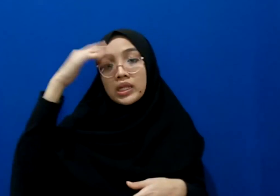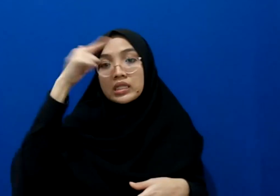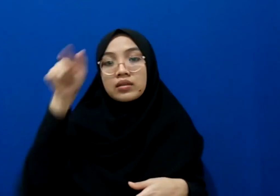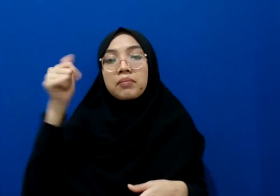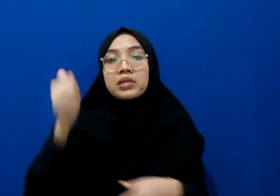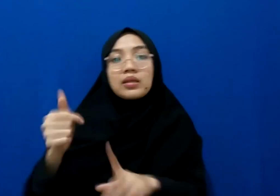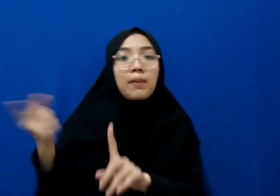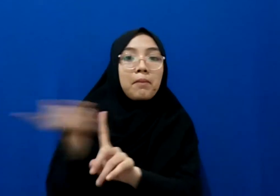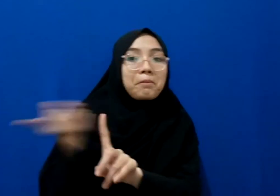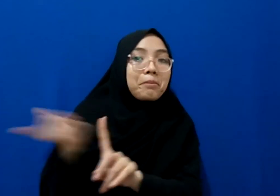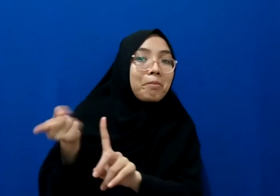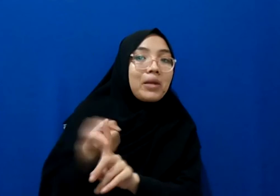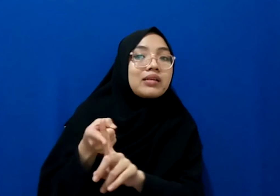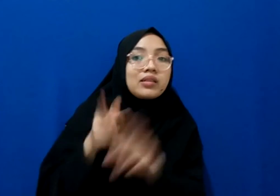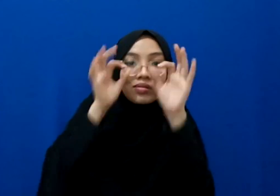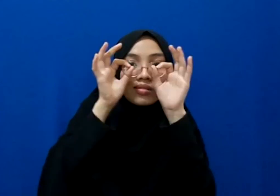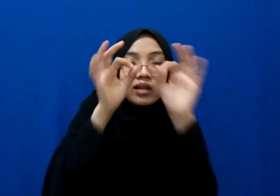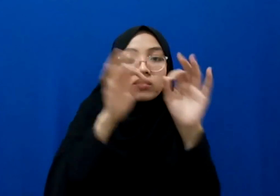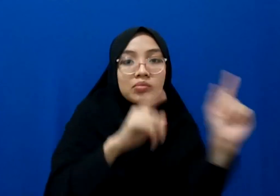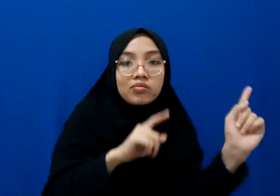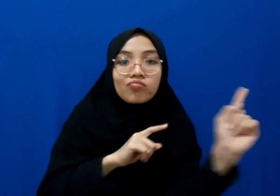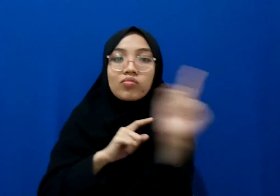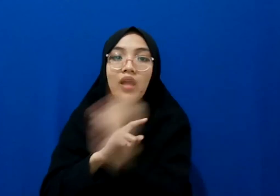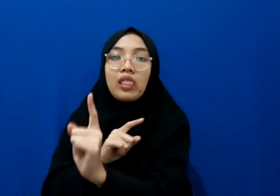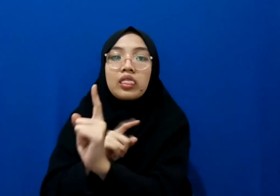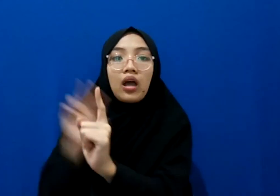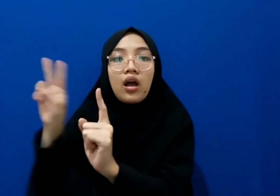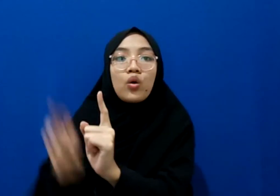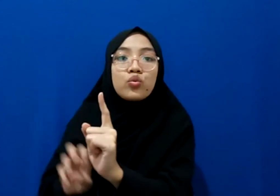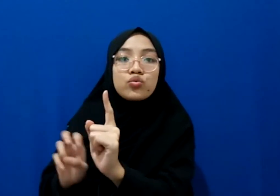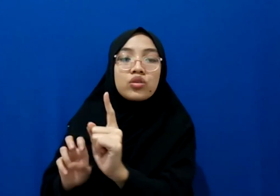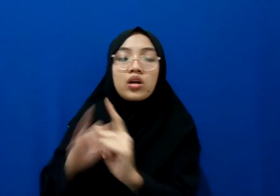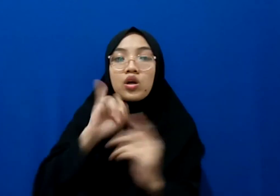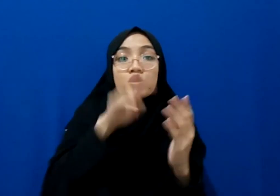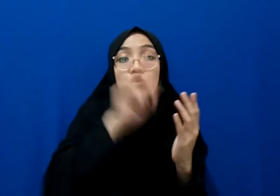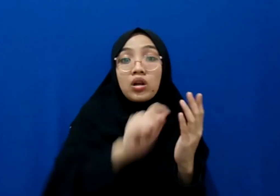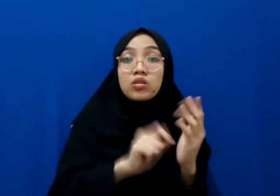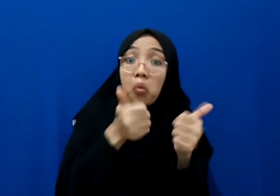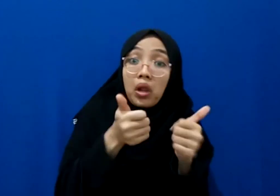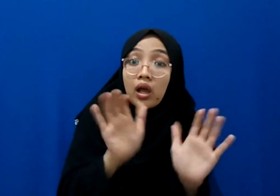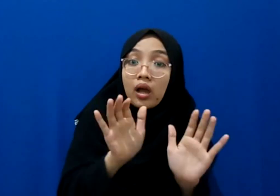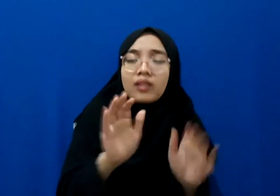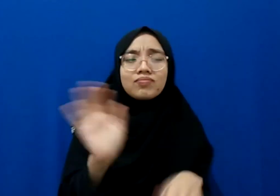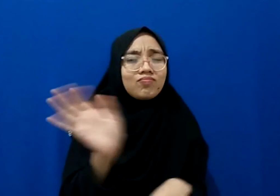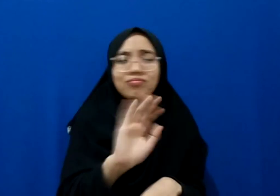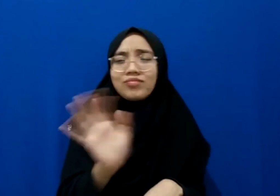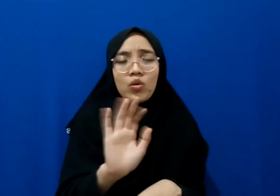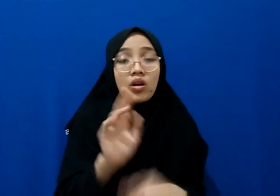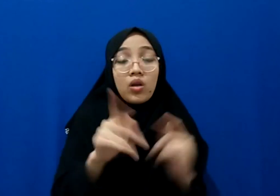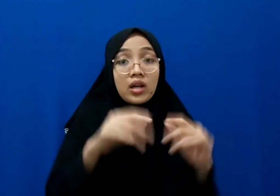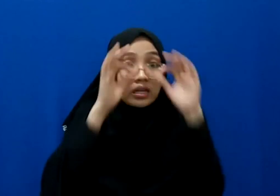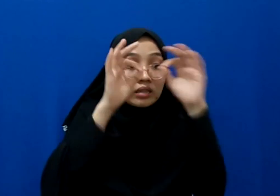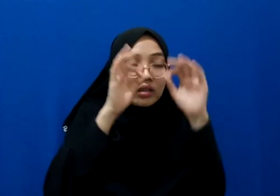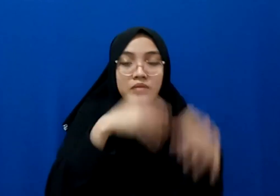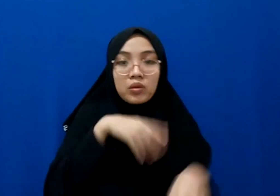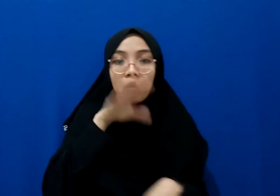memaksa saksi untuk datang kok jurnalis boleh enggak enggak boleh kalau ada saksi mata enggak